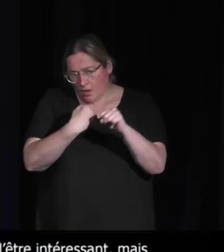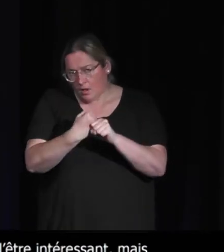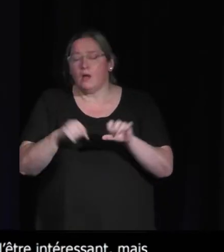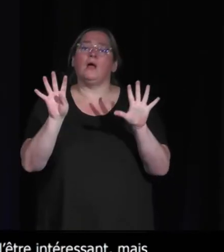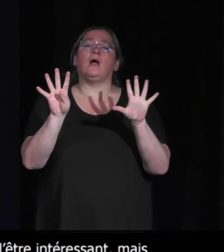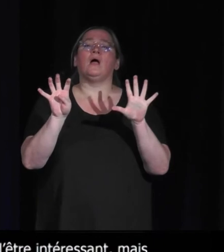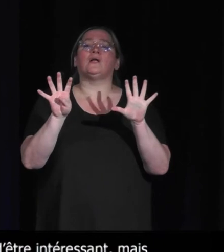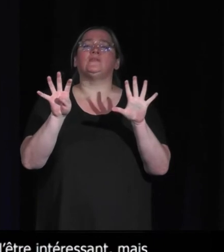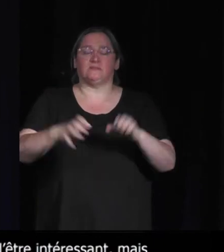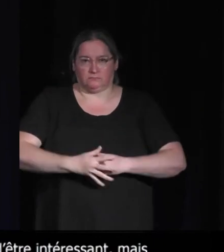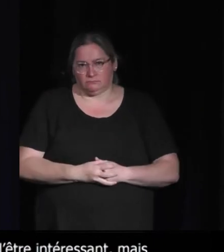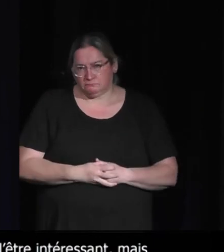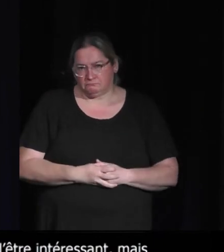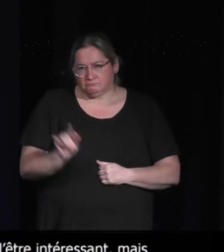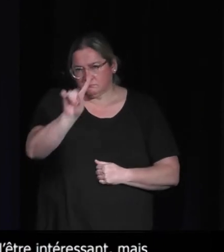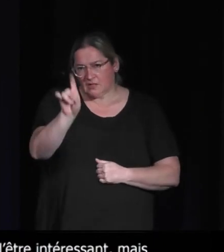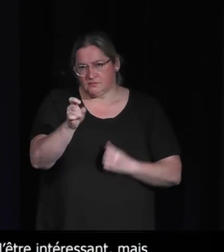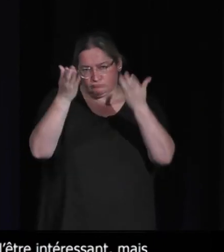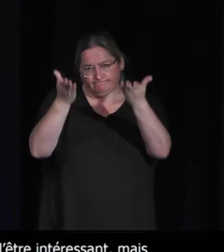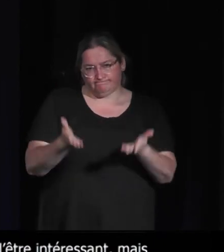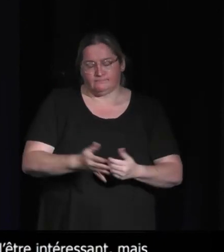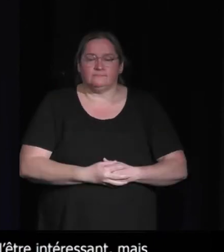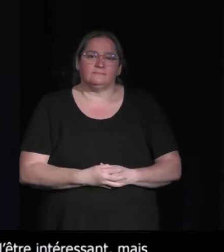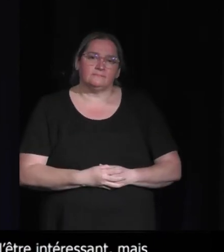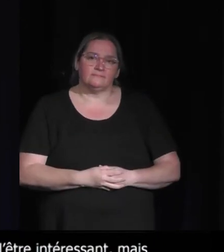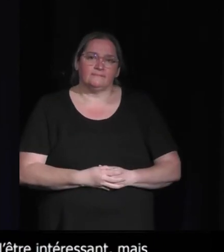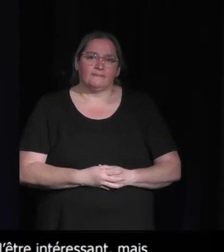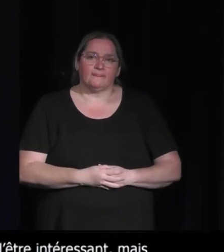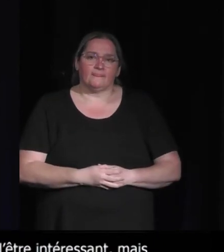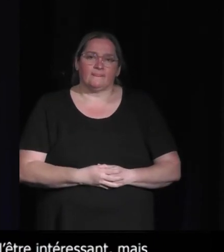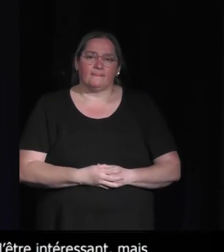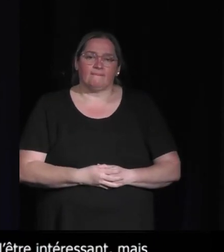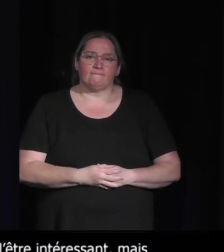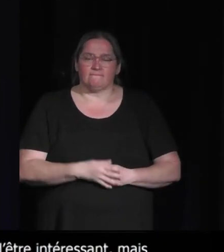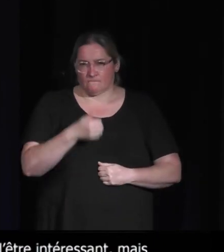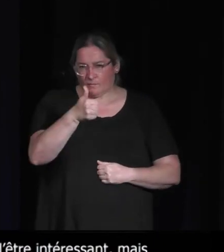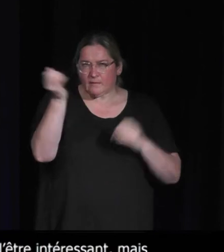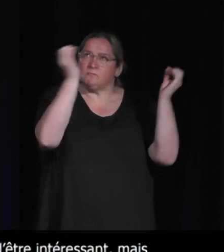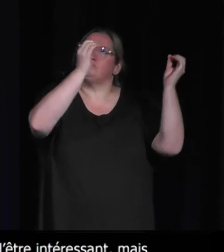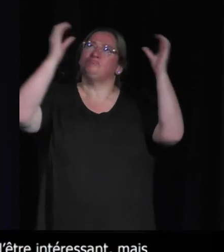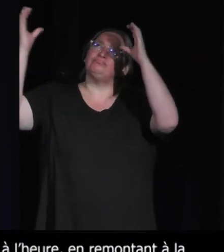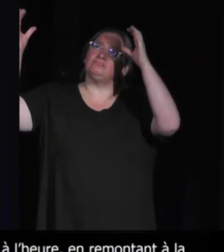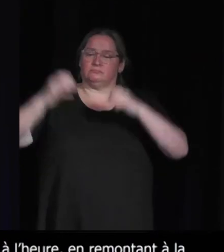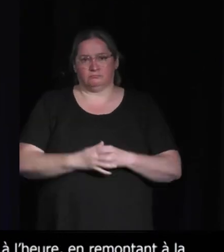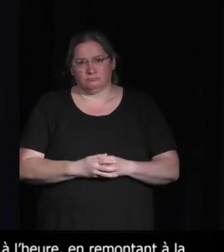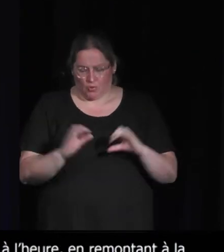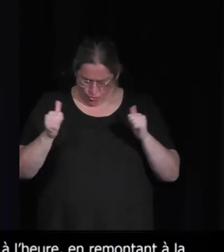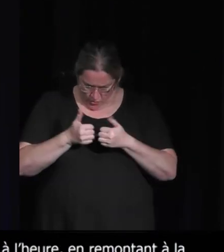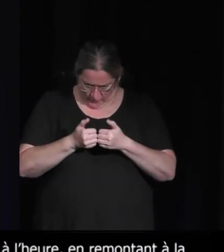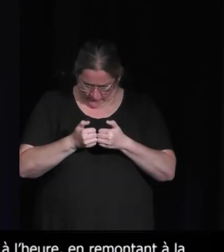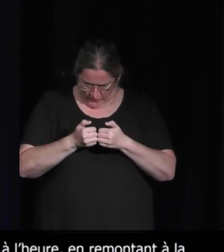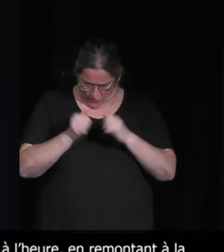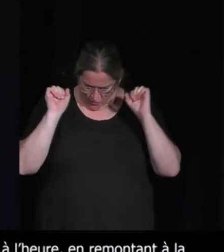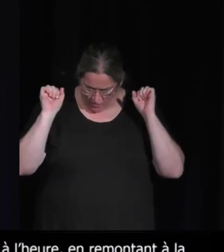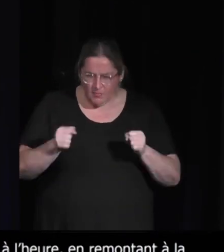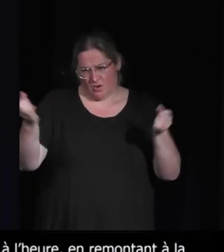Depuis combien de temps tu te dis que le jeu vidéo a cette capacité en lui de recréer comme ça des mécanismes de